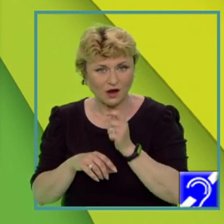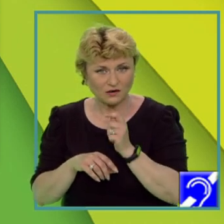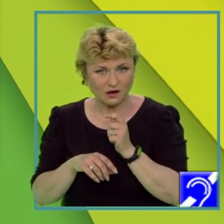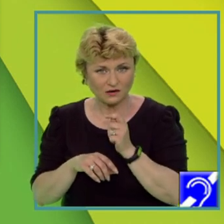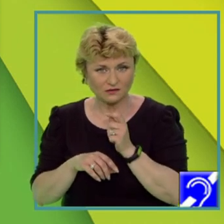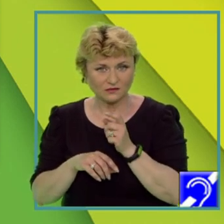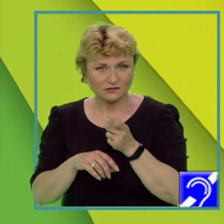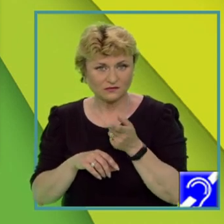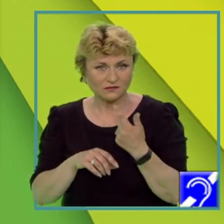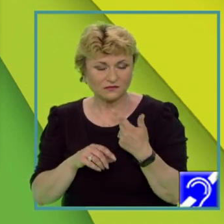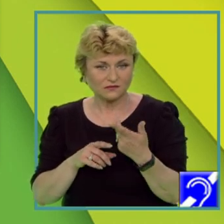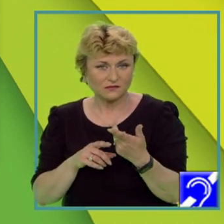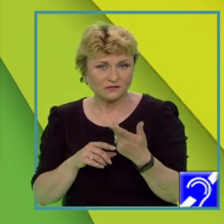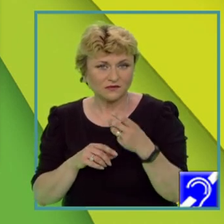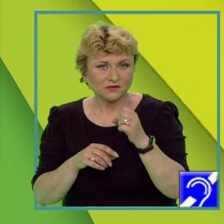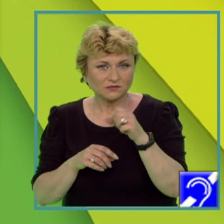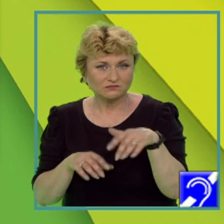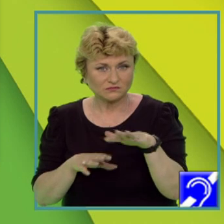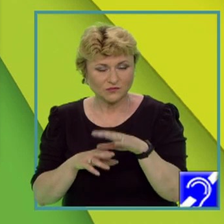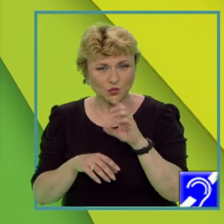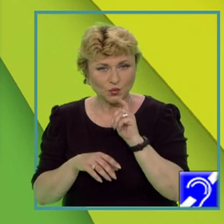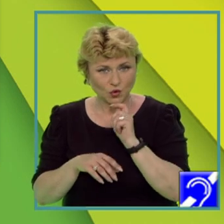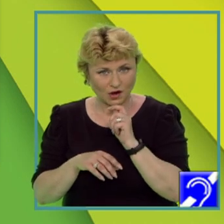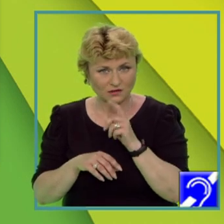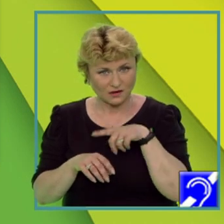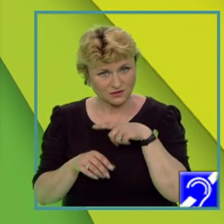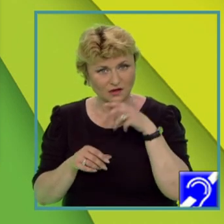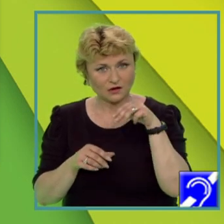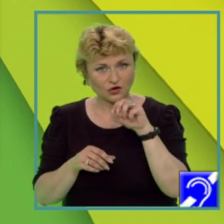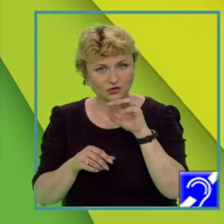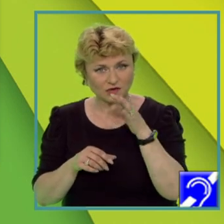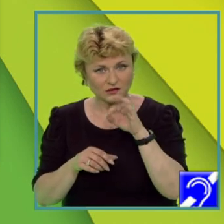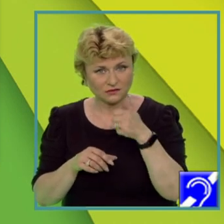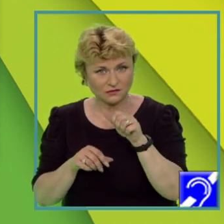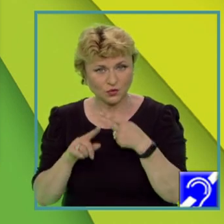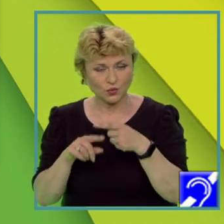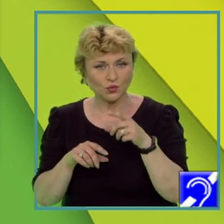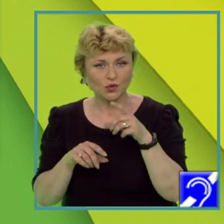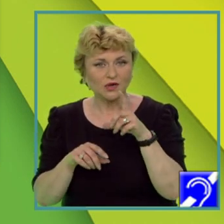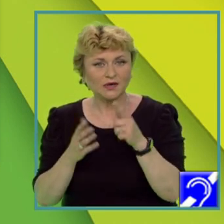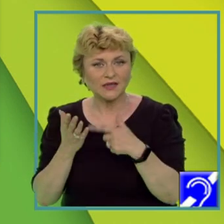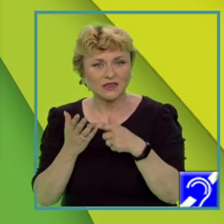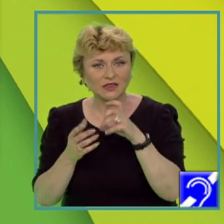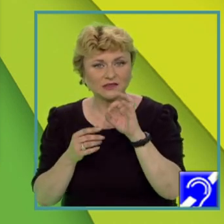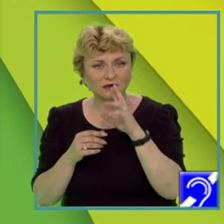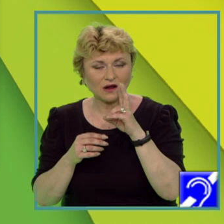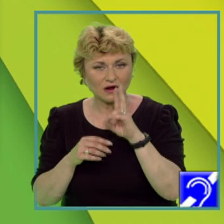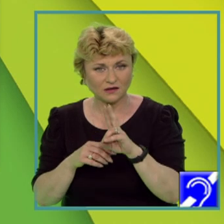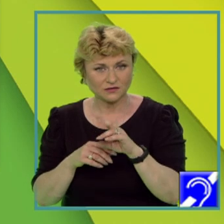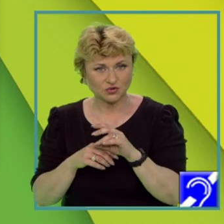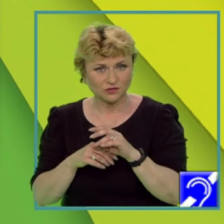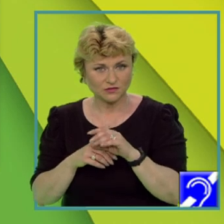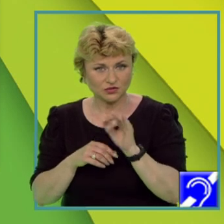amintim de podișul Podolic. Ucraina este notată pe hartă cu litera H. Răspunsul corect este